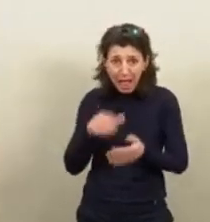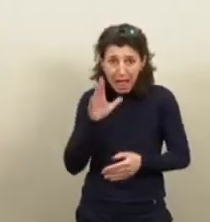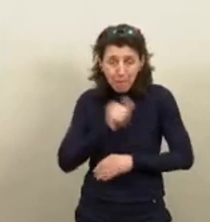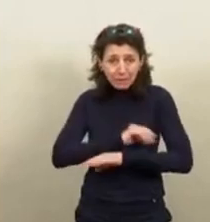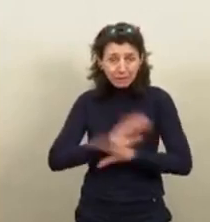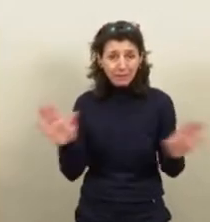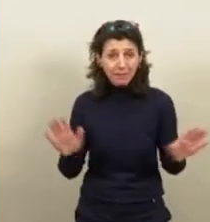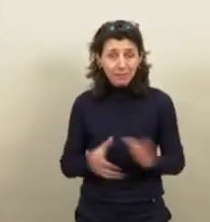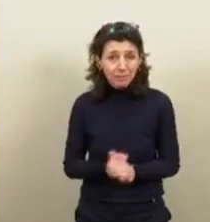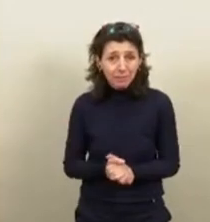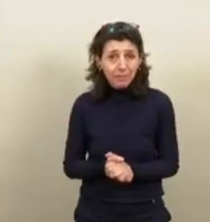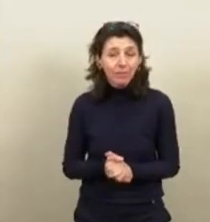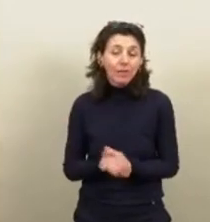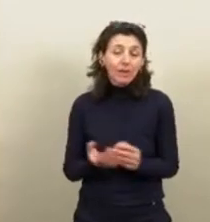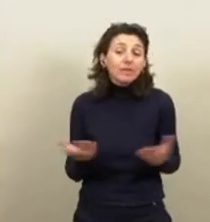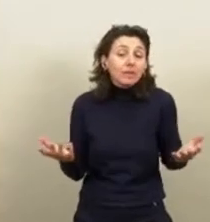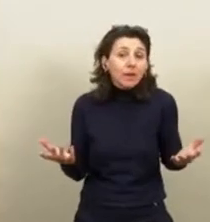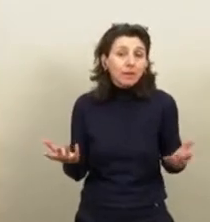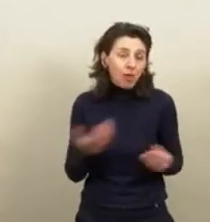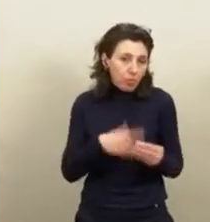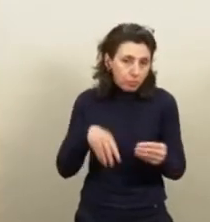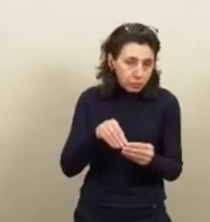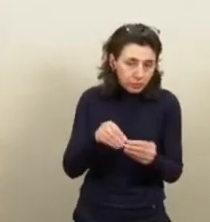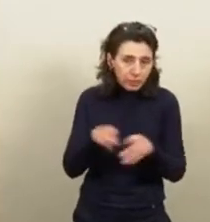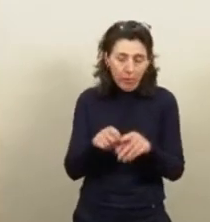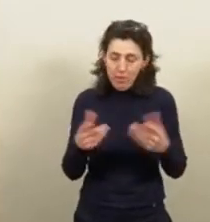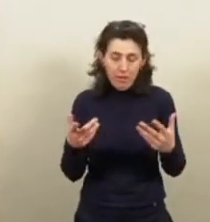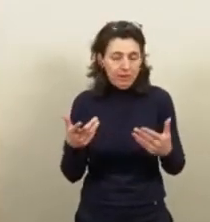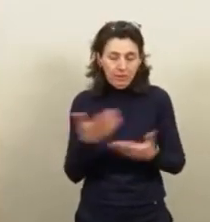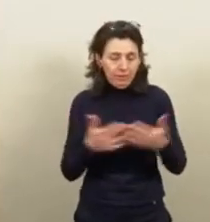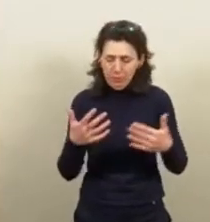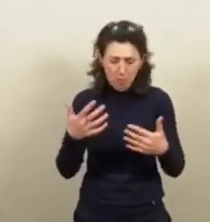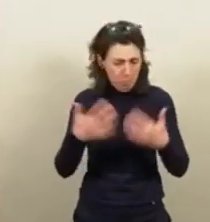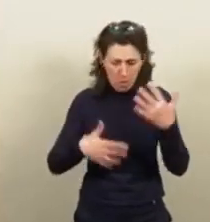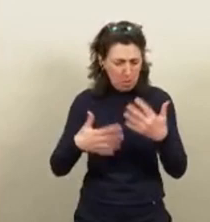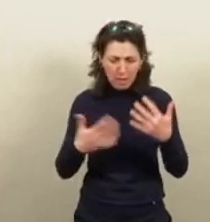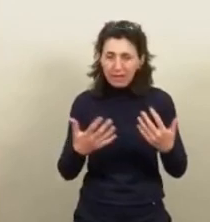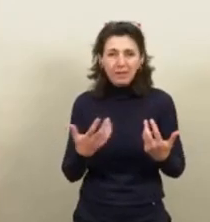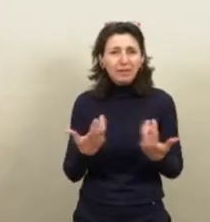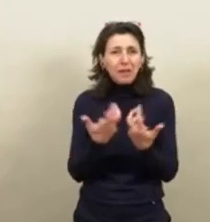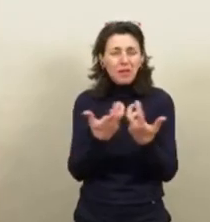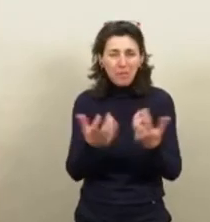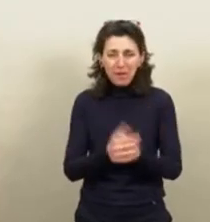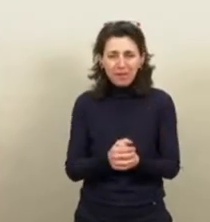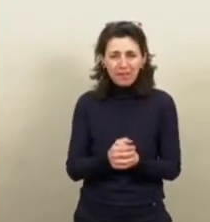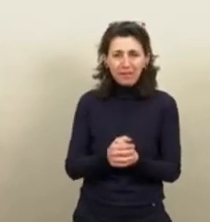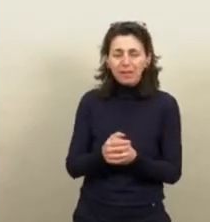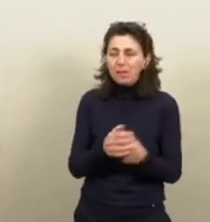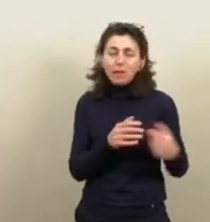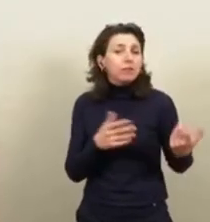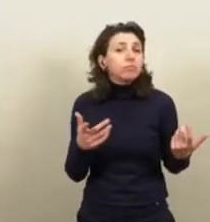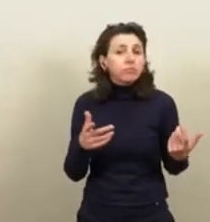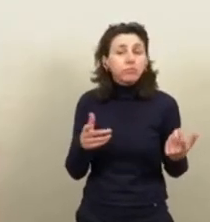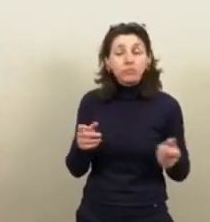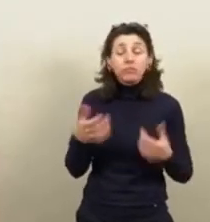De plus, c'est un petit peu une société kafkaïenne qui se dessine, car qui contrôlera l'obligation de tenir